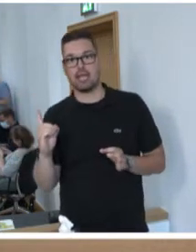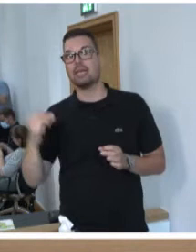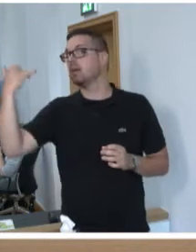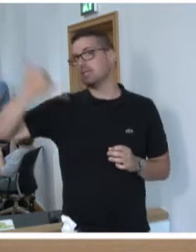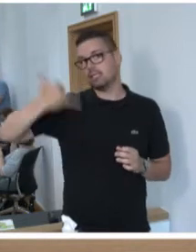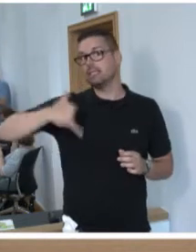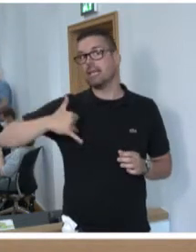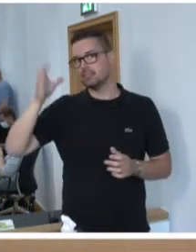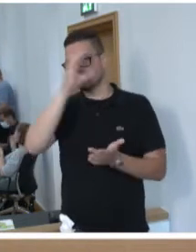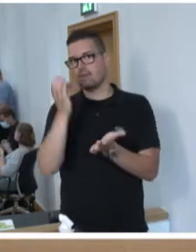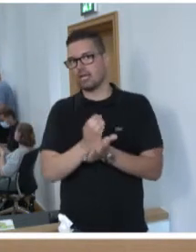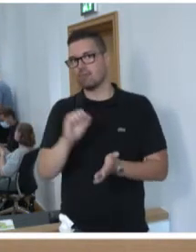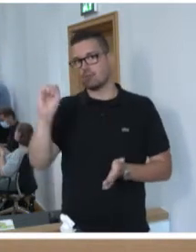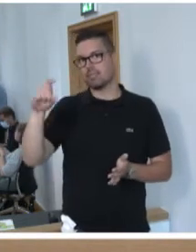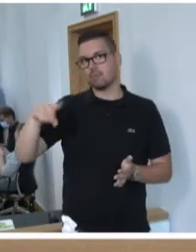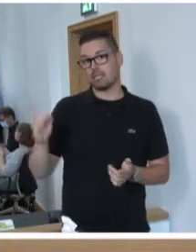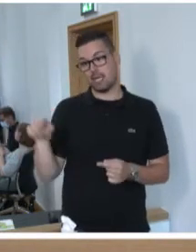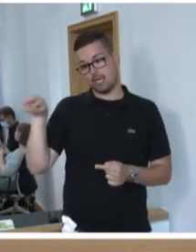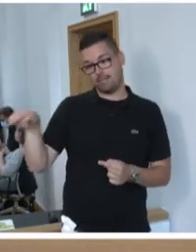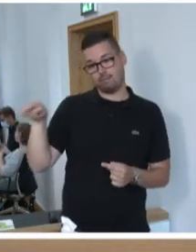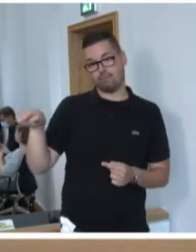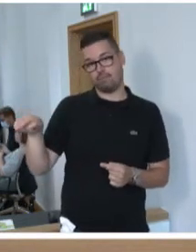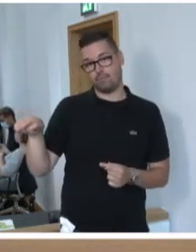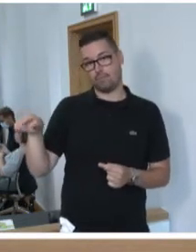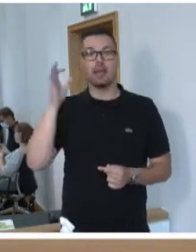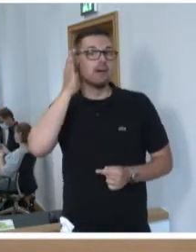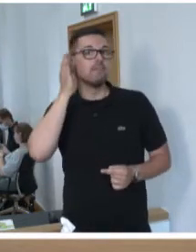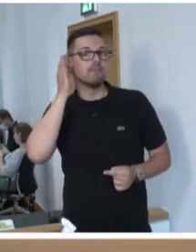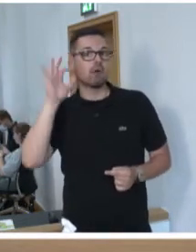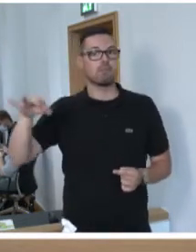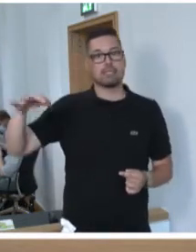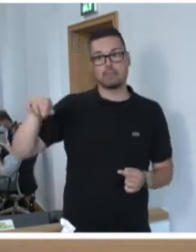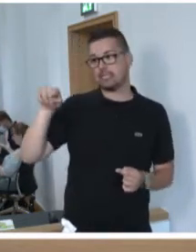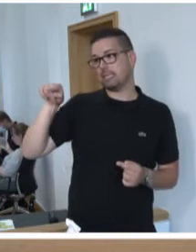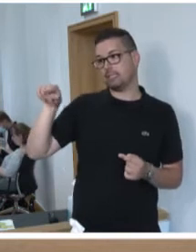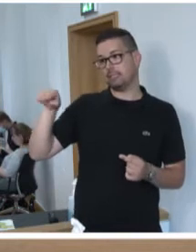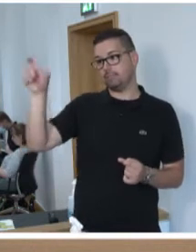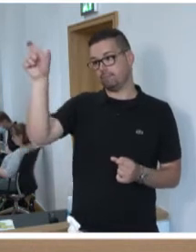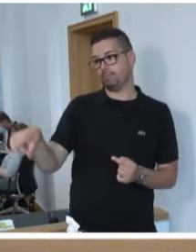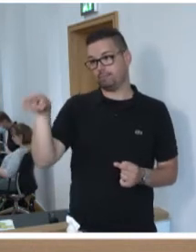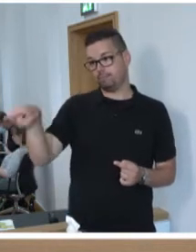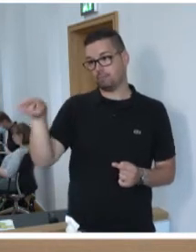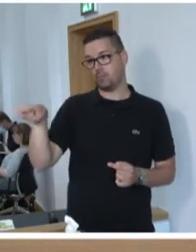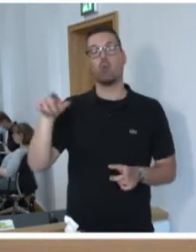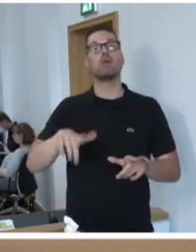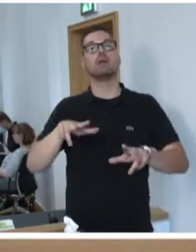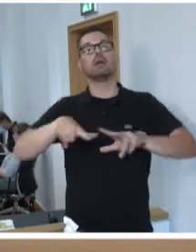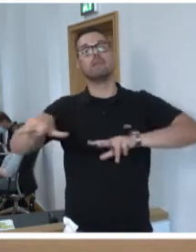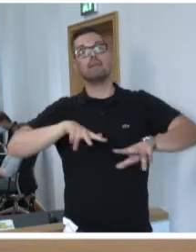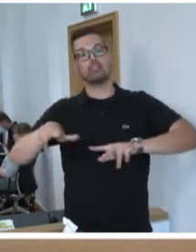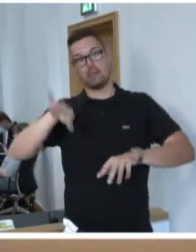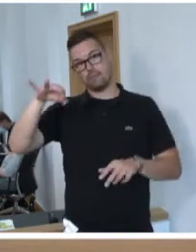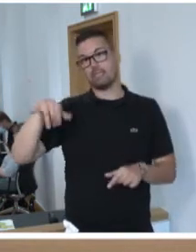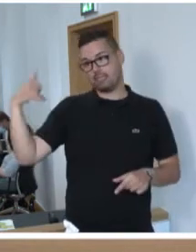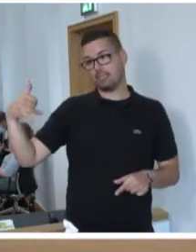jetzt in der Verantwortung steht. Frau Ministerpräsidentin, Sie und Ihr Wirtschaftsminister stehen